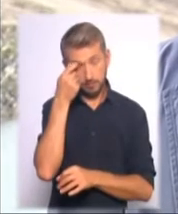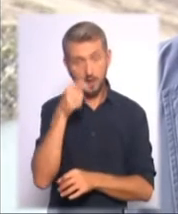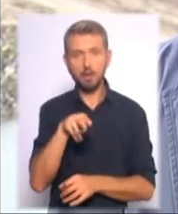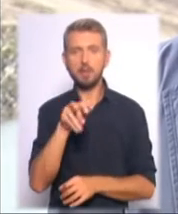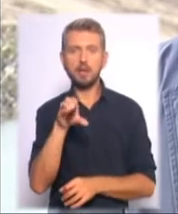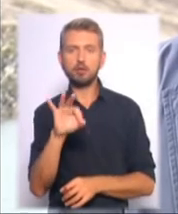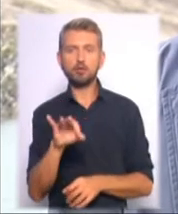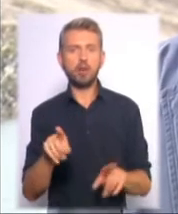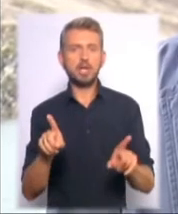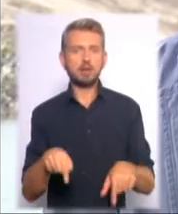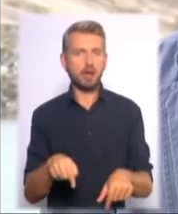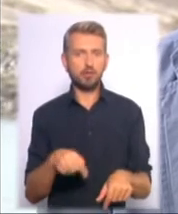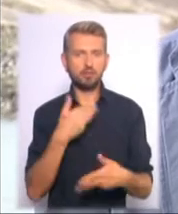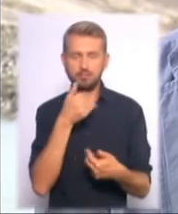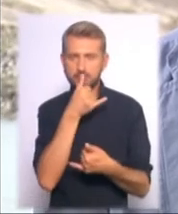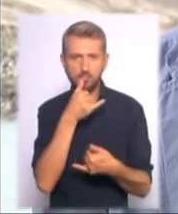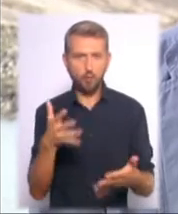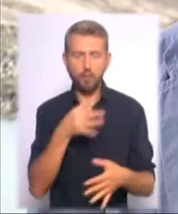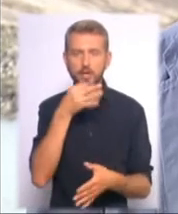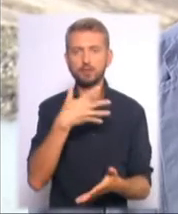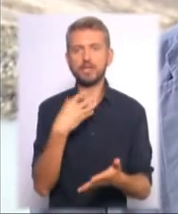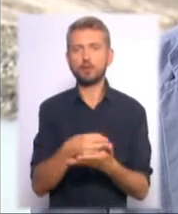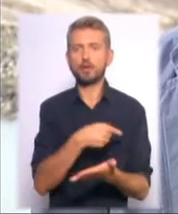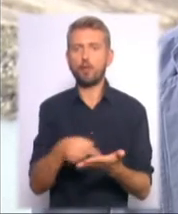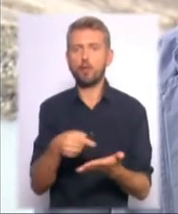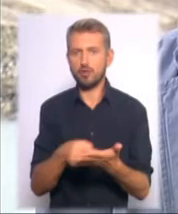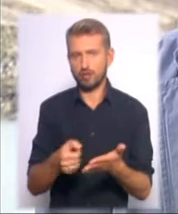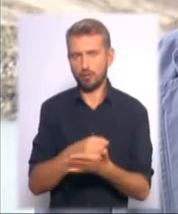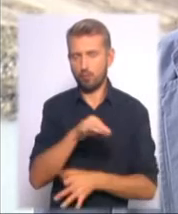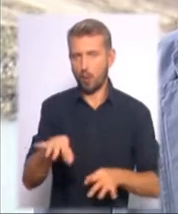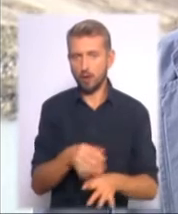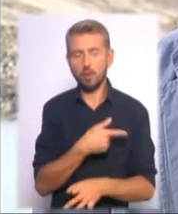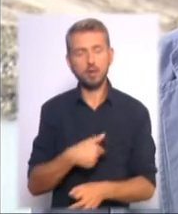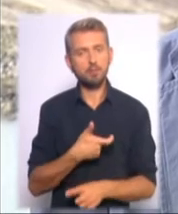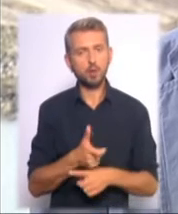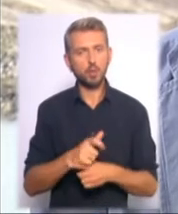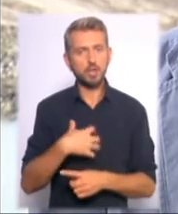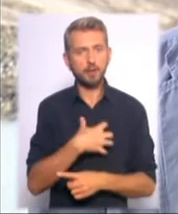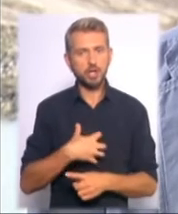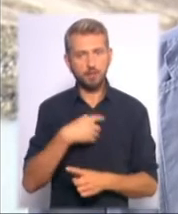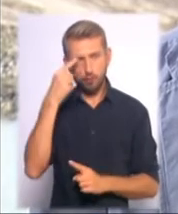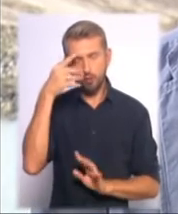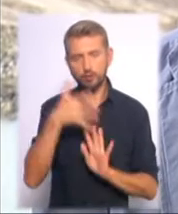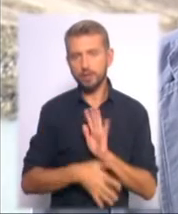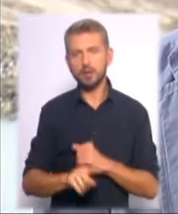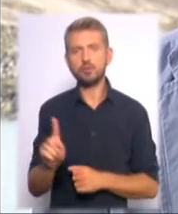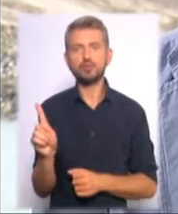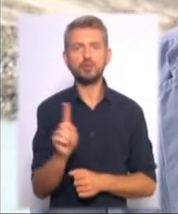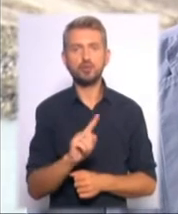також не мала змоги висловити свої зауваження до проєкту. І нам принципово важливо розуміти, що